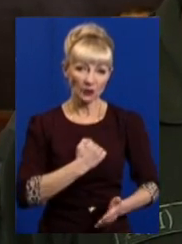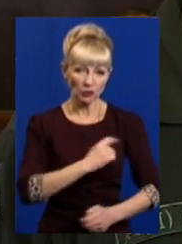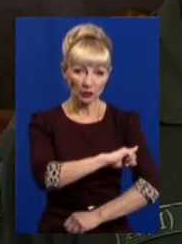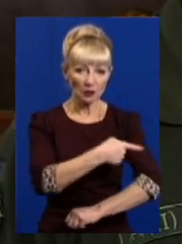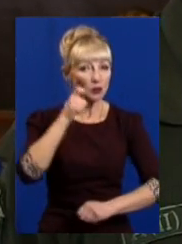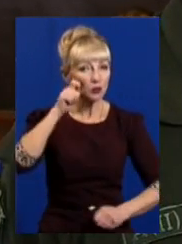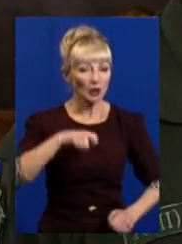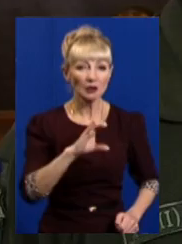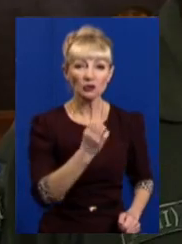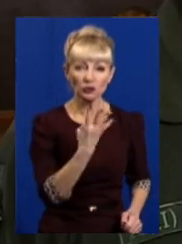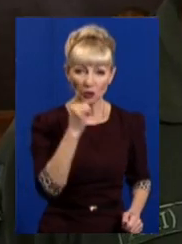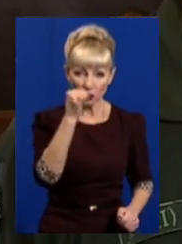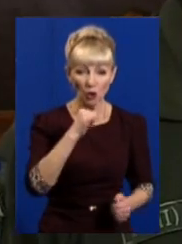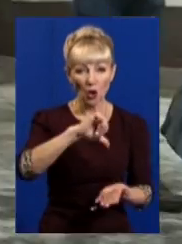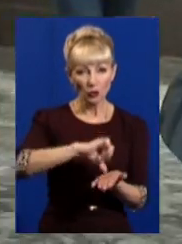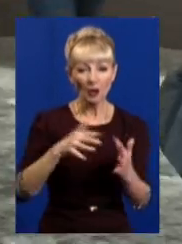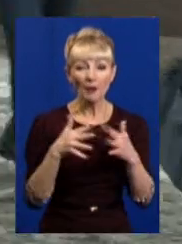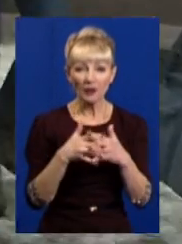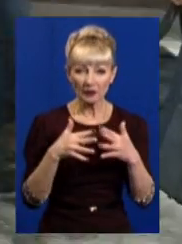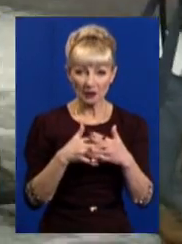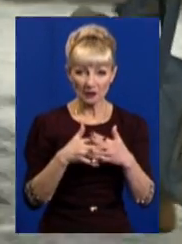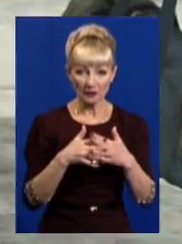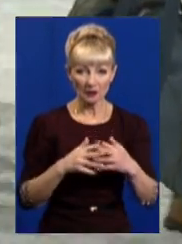з 2014 року, приймали участь у бойових діях.